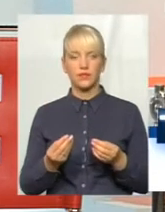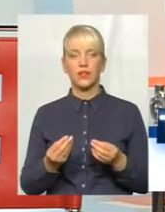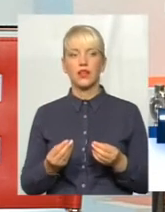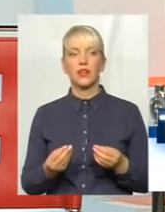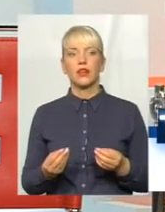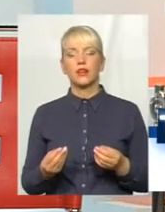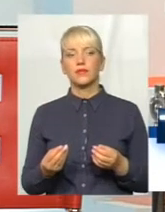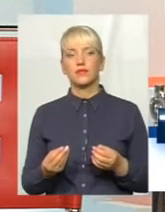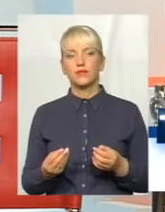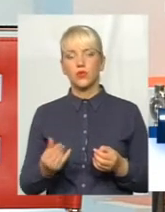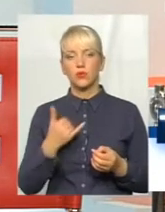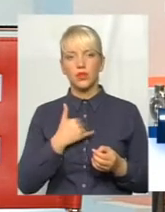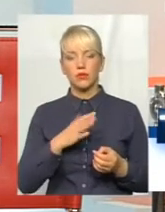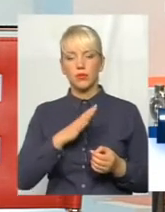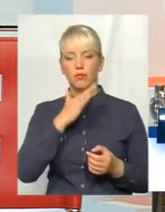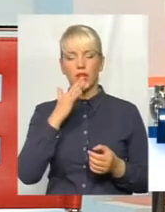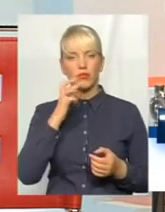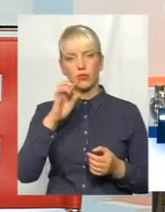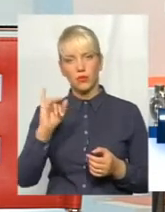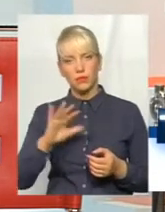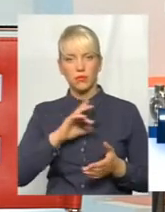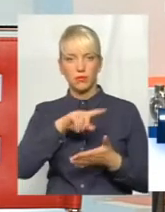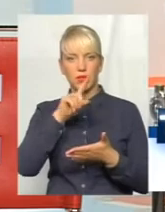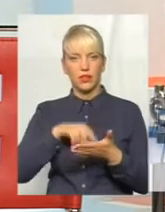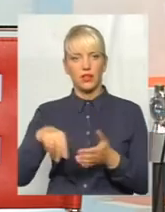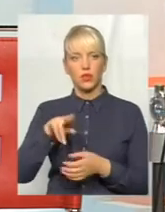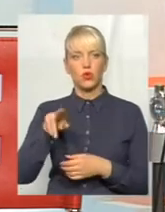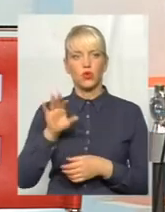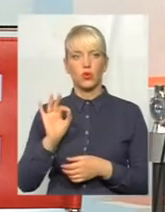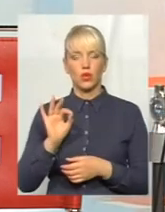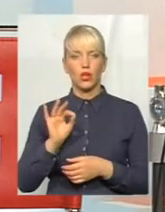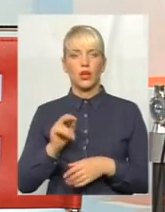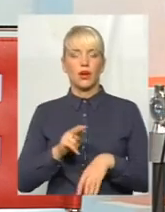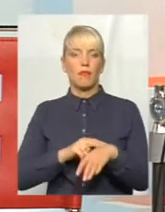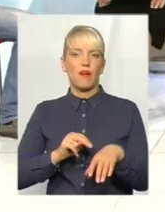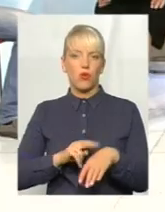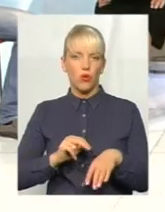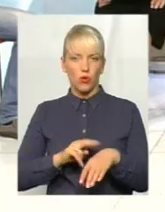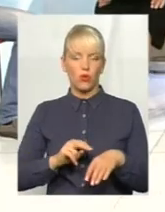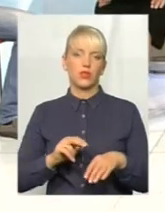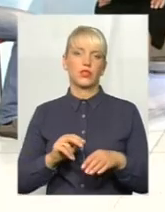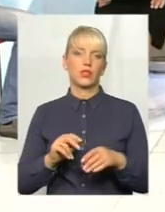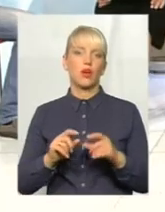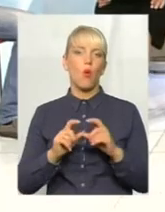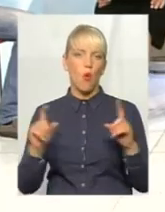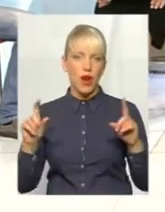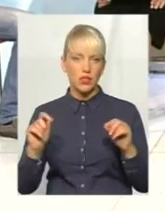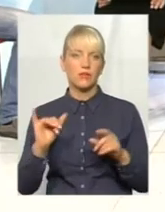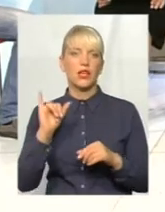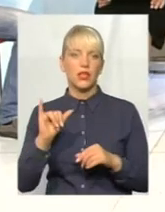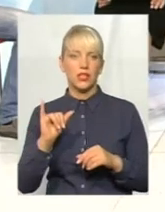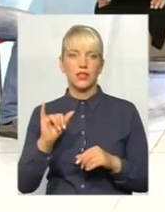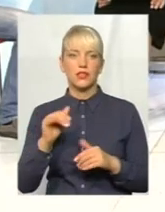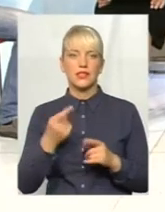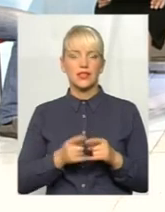Безпосередньо в мене було б дуже багато запитань до правоохоронних органів, це безпосередньо по